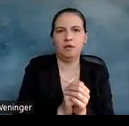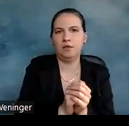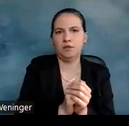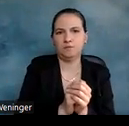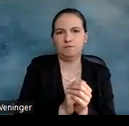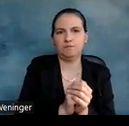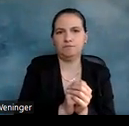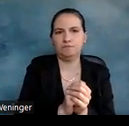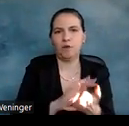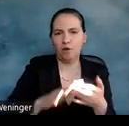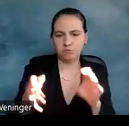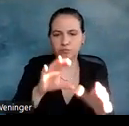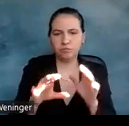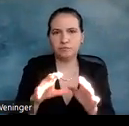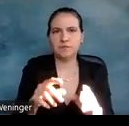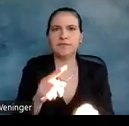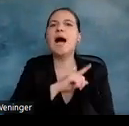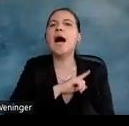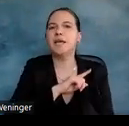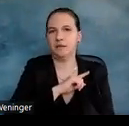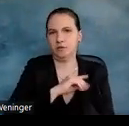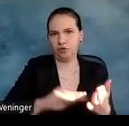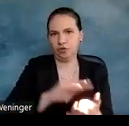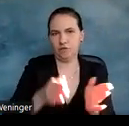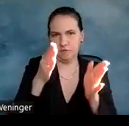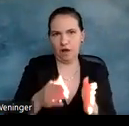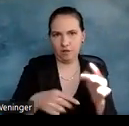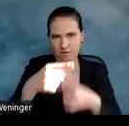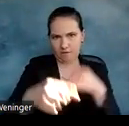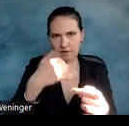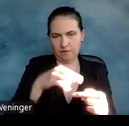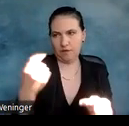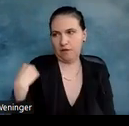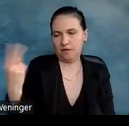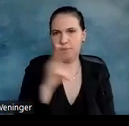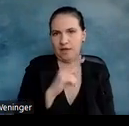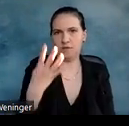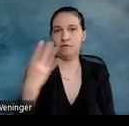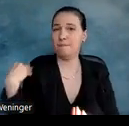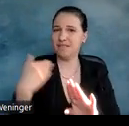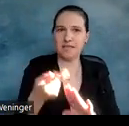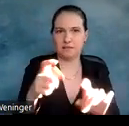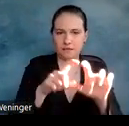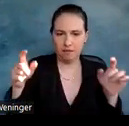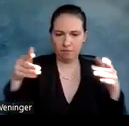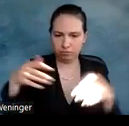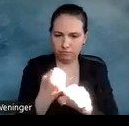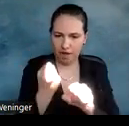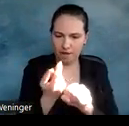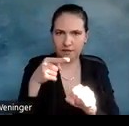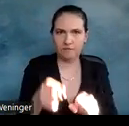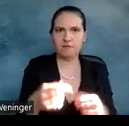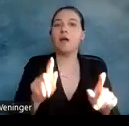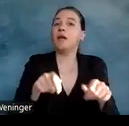Sie hat dann eine eigene Schriftart entwickeln lassen und das Thema zieht sich bei ihr seit 2004 durch. Und Ergebnis